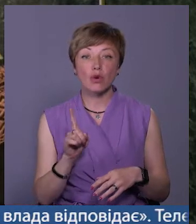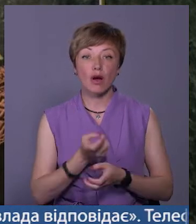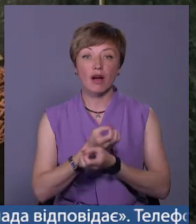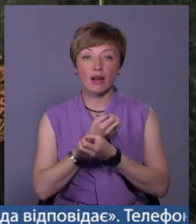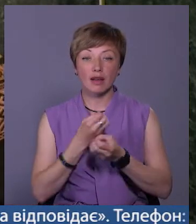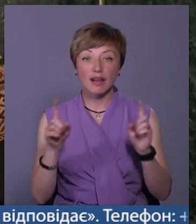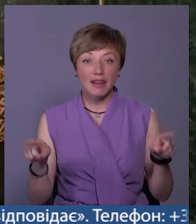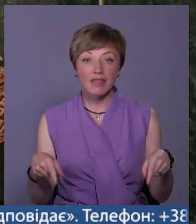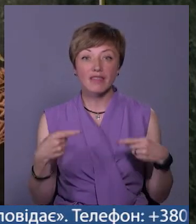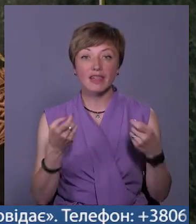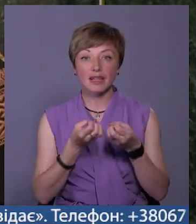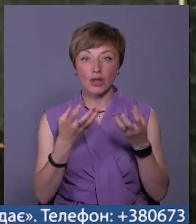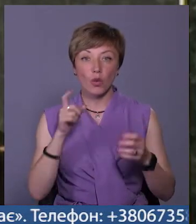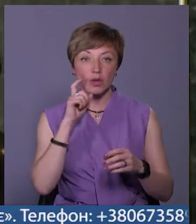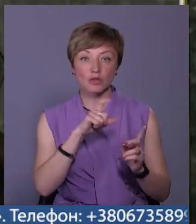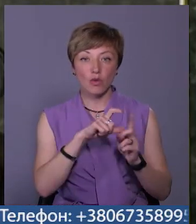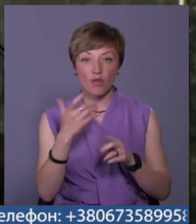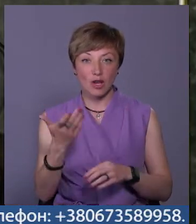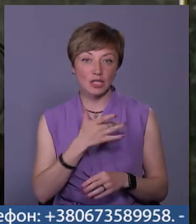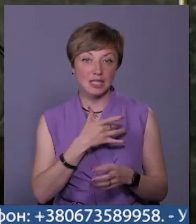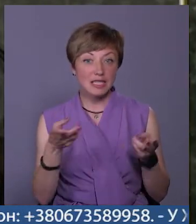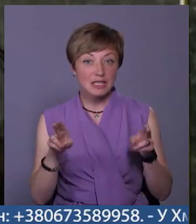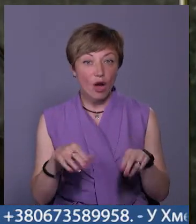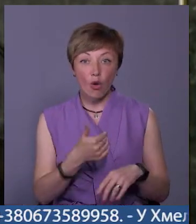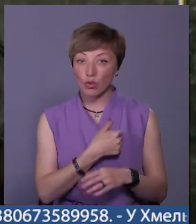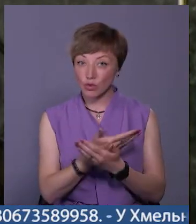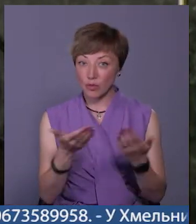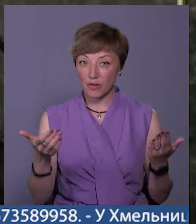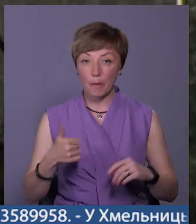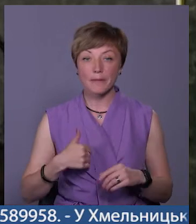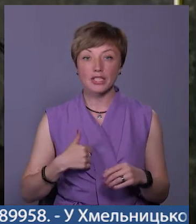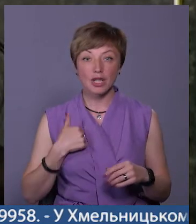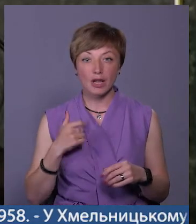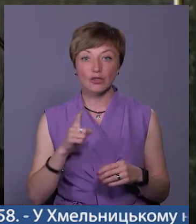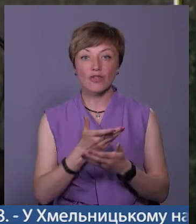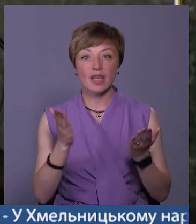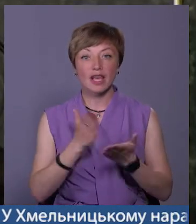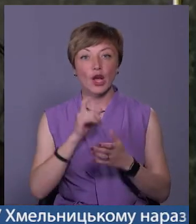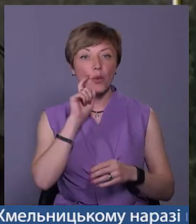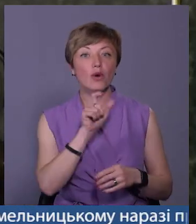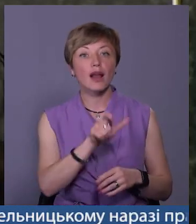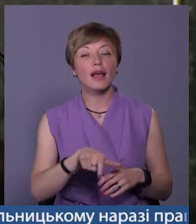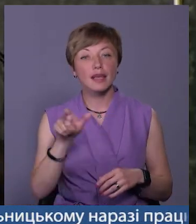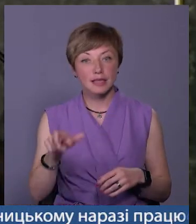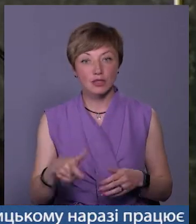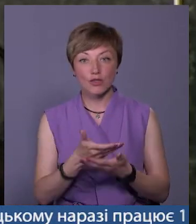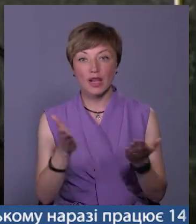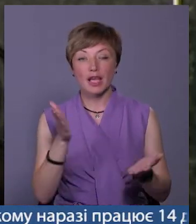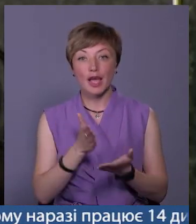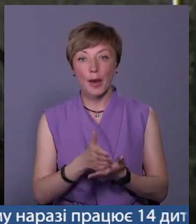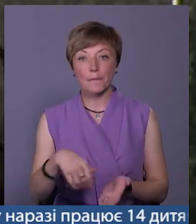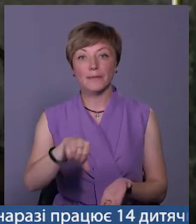українське слово в ваших серцях. Я дуже хочу, щоб ви пишалися тим, що ви є українці, що ви є